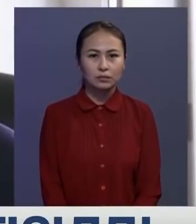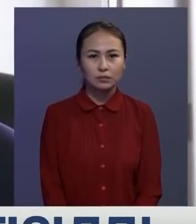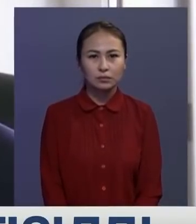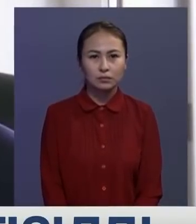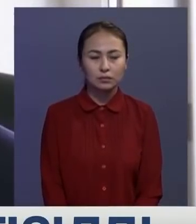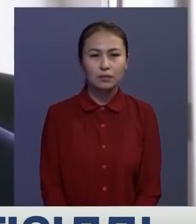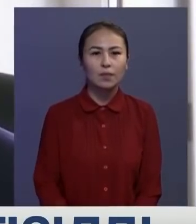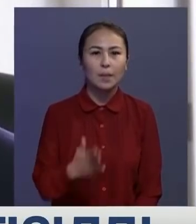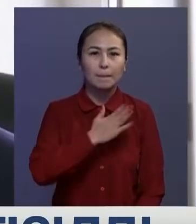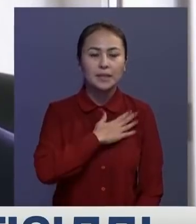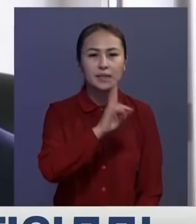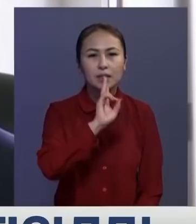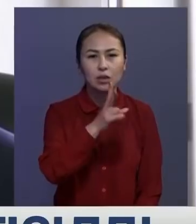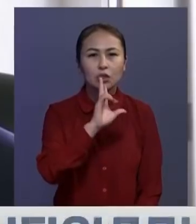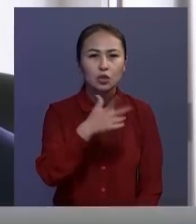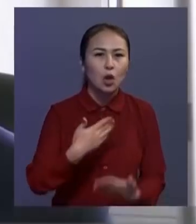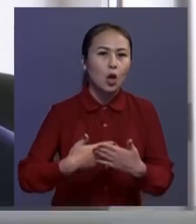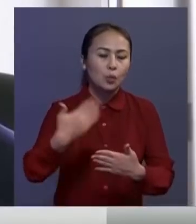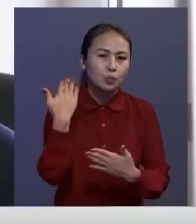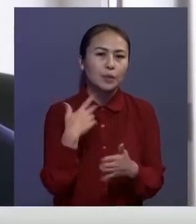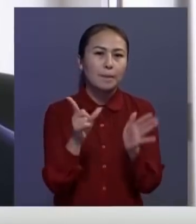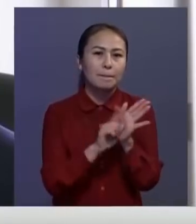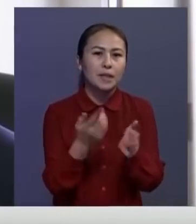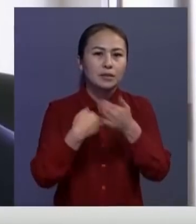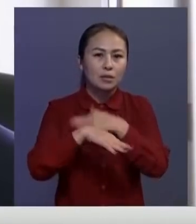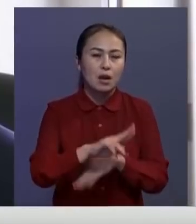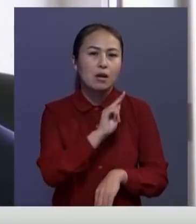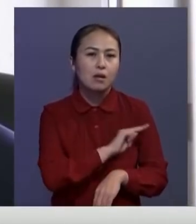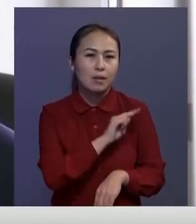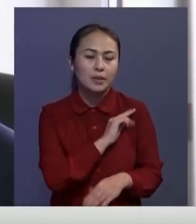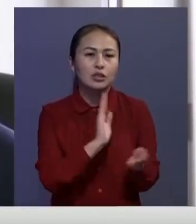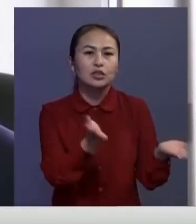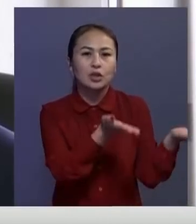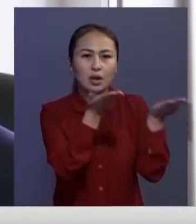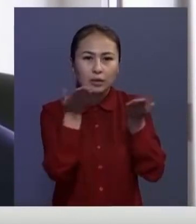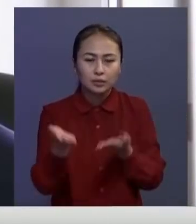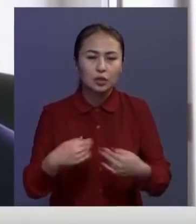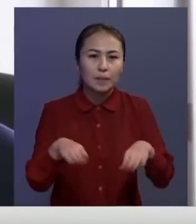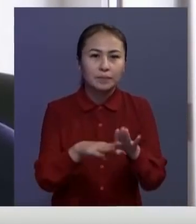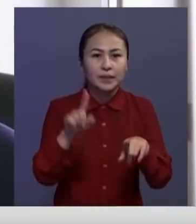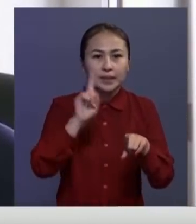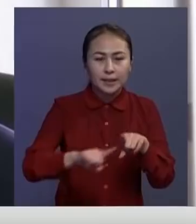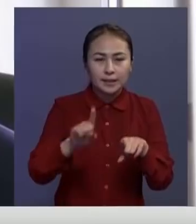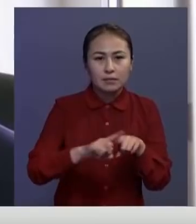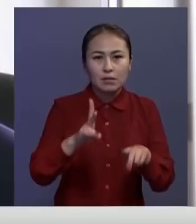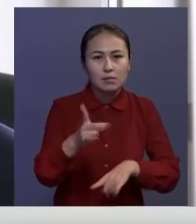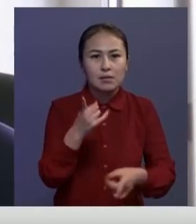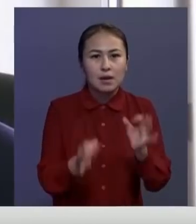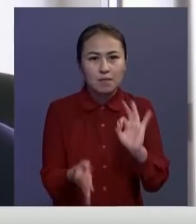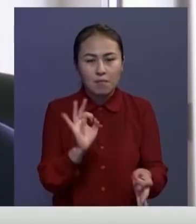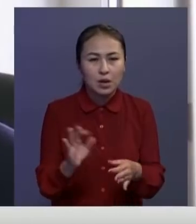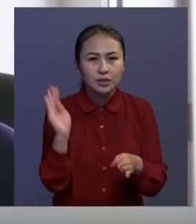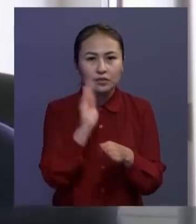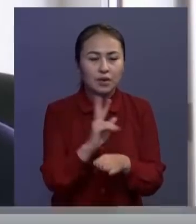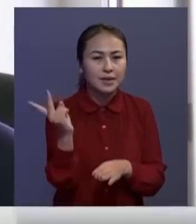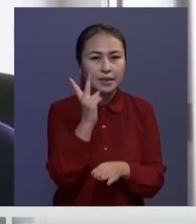Біз екі шыл бұрын зейнетке шыққан қызметкерлерді шақырып жатырмыз. Жағдайды мейленшет тезерек қалыпқа келтіруіміз керек. Үндеттің